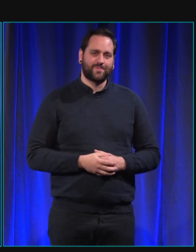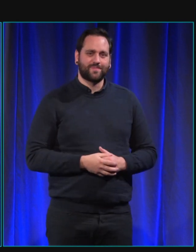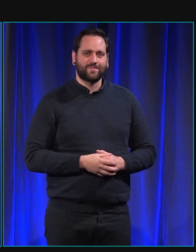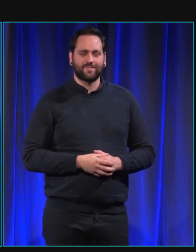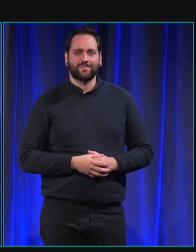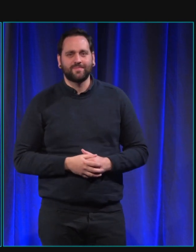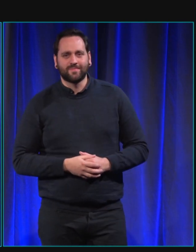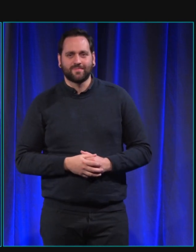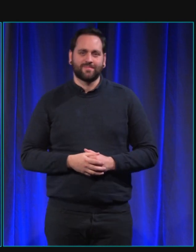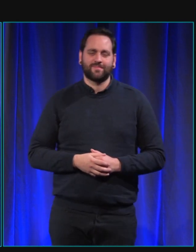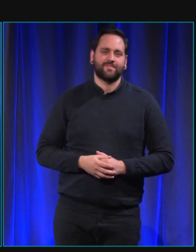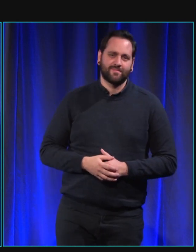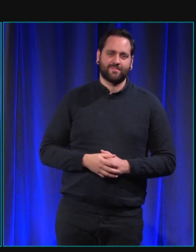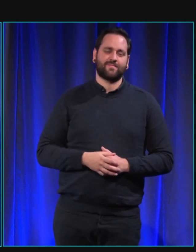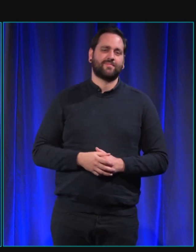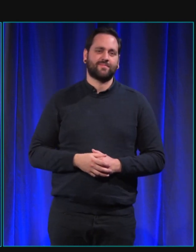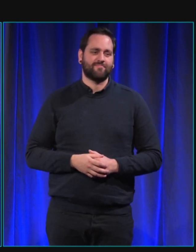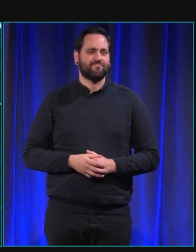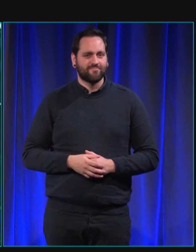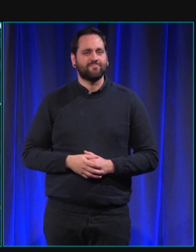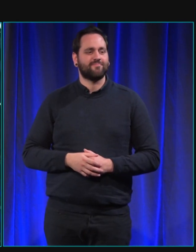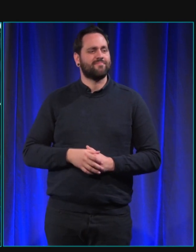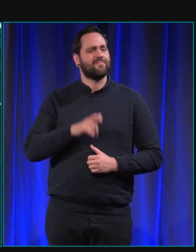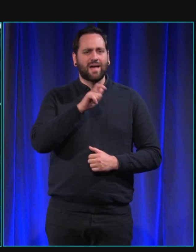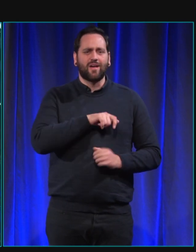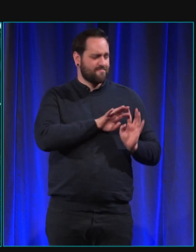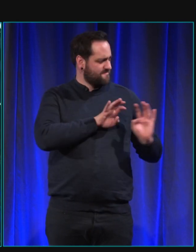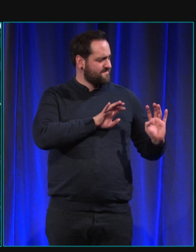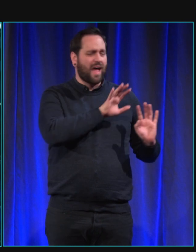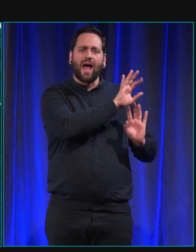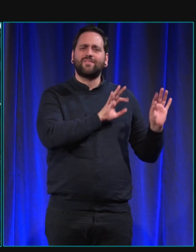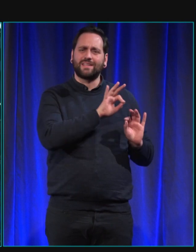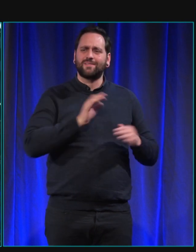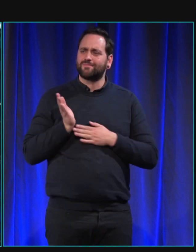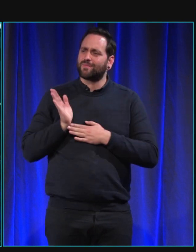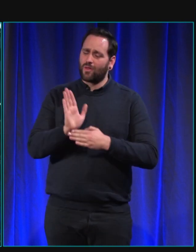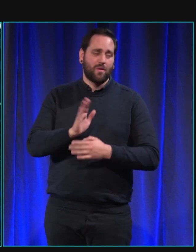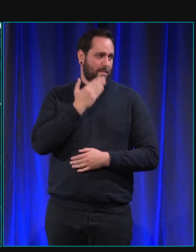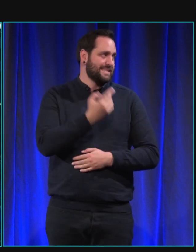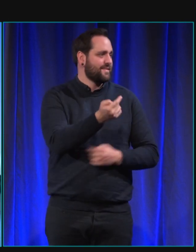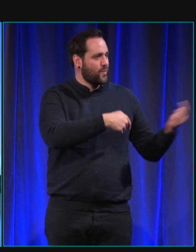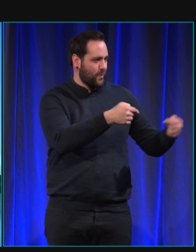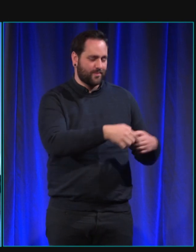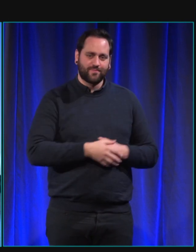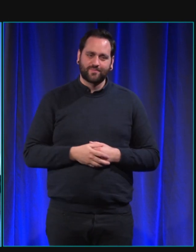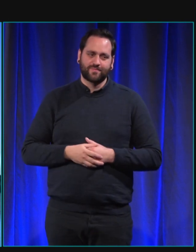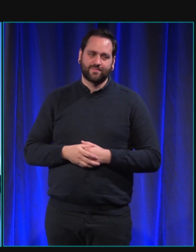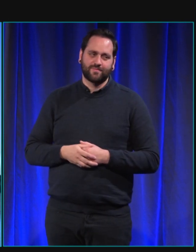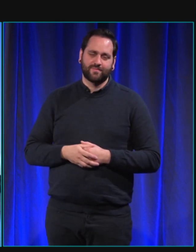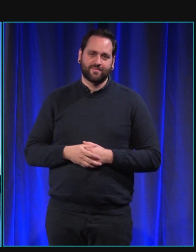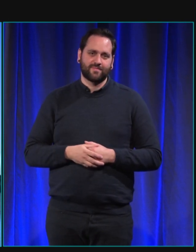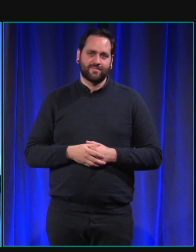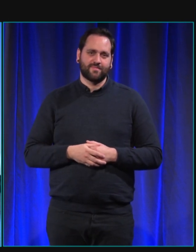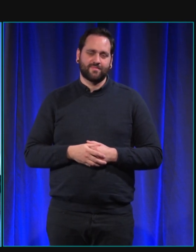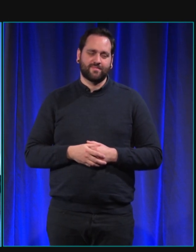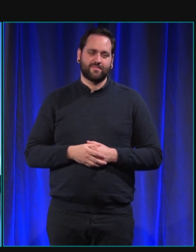Je vais vous présenter nos invités. Je les remercie d'être présents ce soir. Pour la relation homme